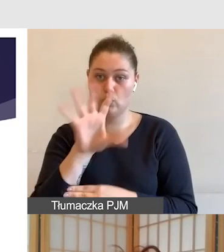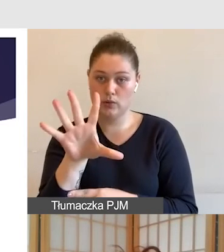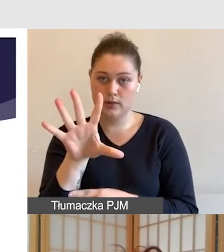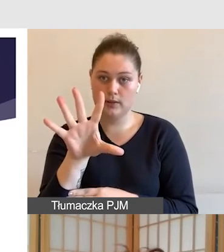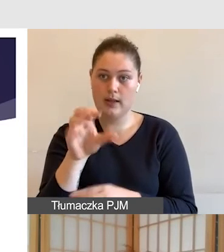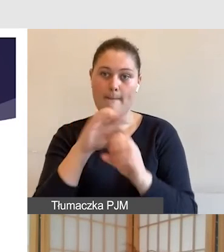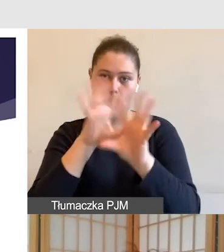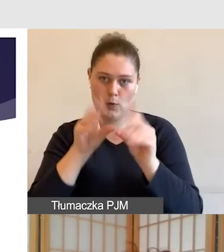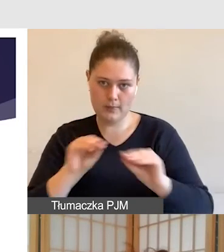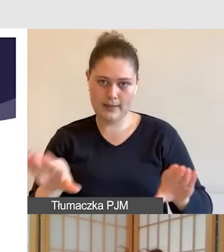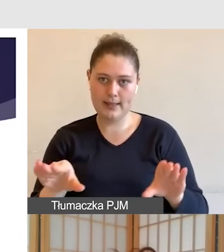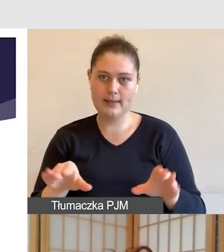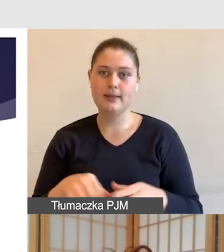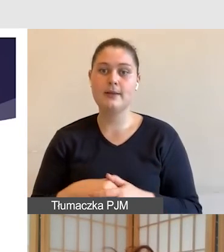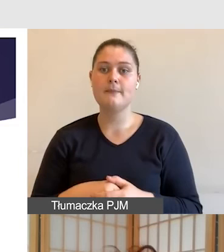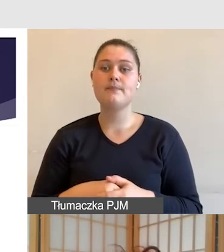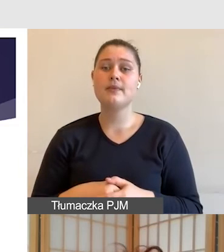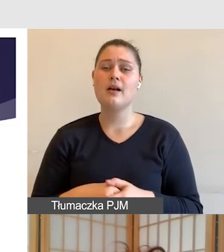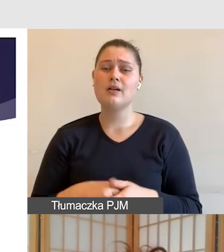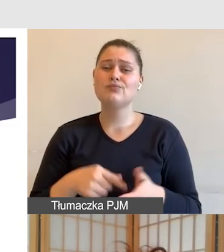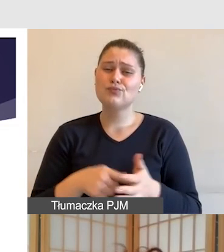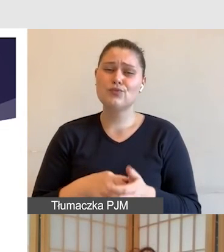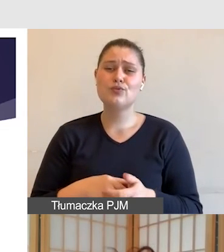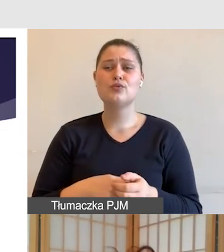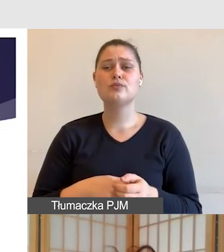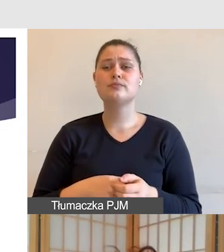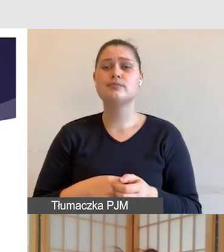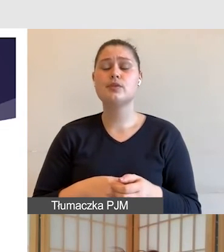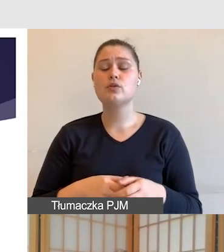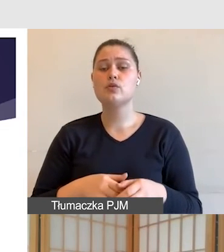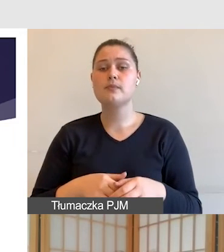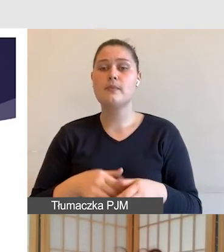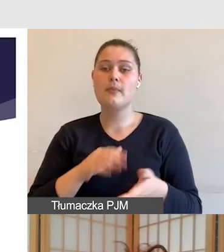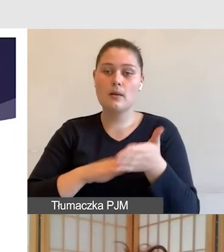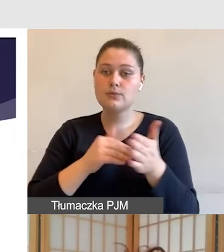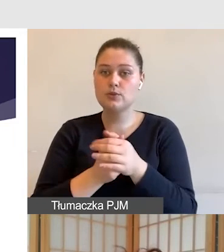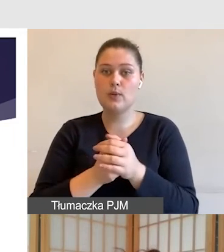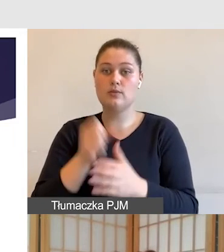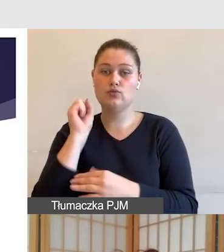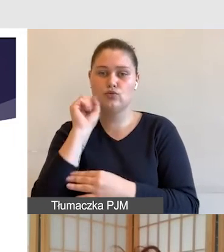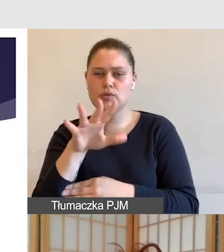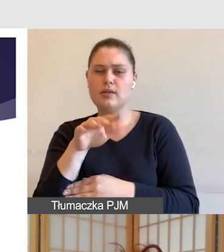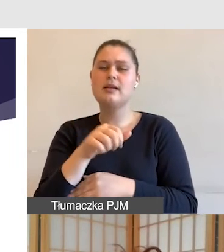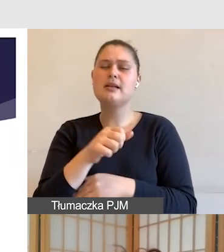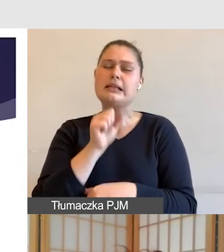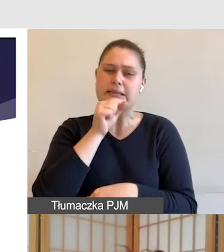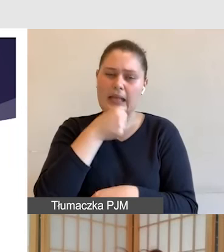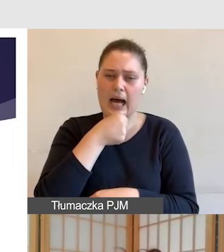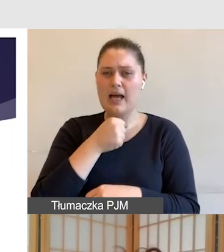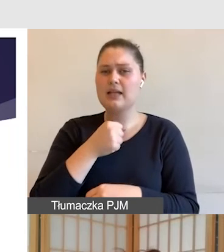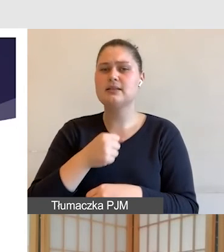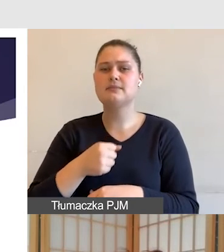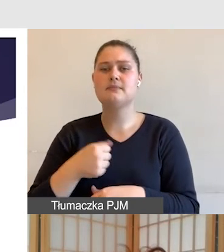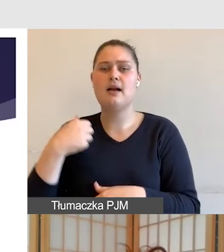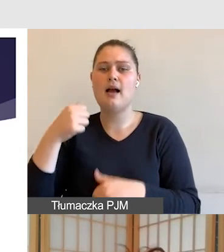rzutniki czasami już kilka lat są zawieszone gdzieś pod sufitem lub ustawione na stole. Warto sprawdzić, czy lampa, która jest tam